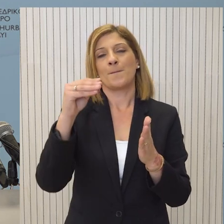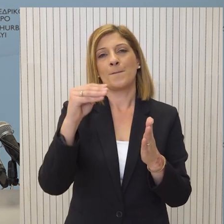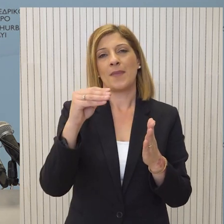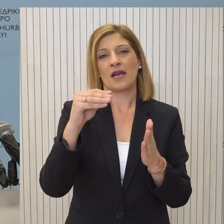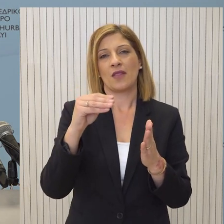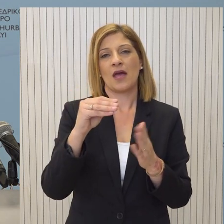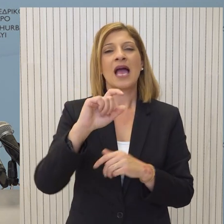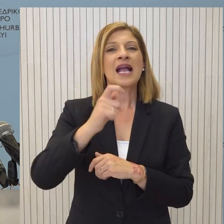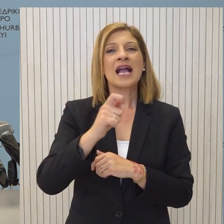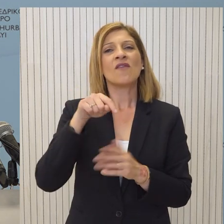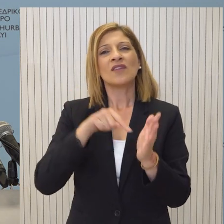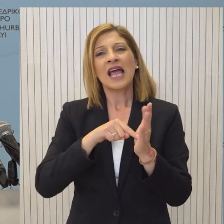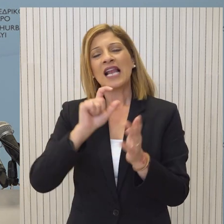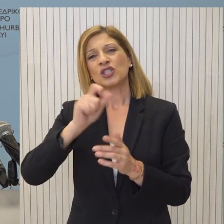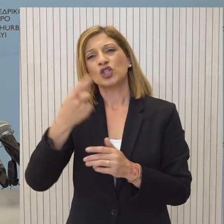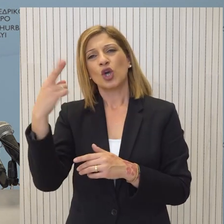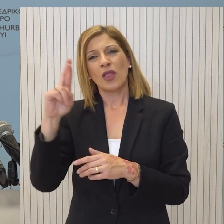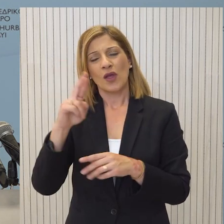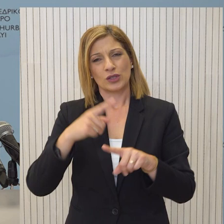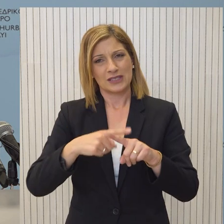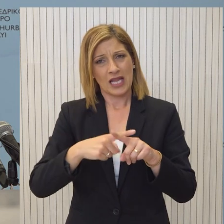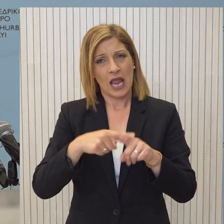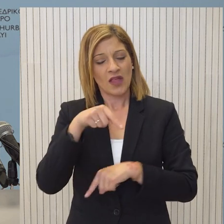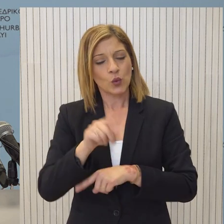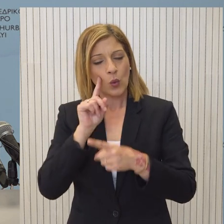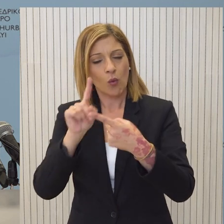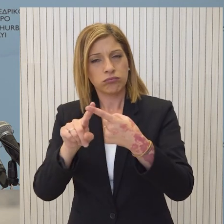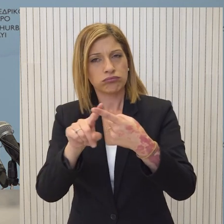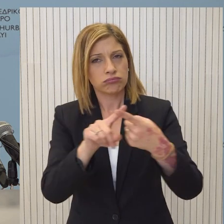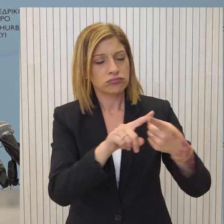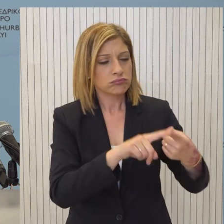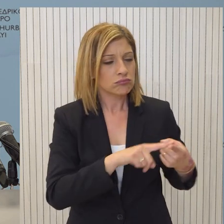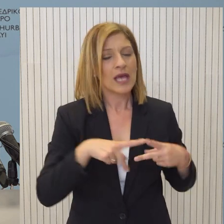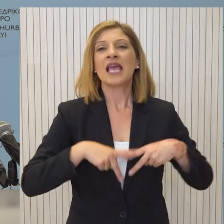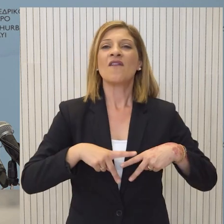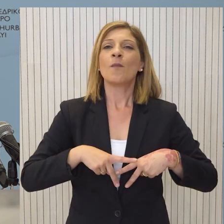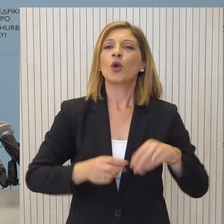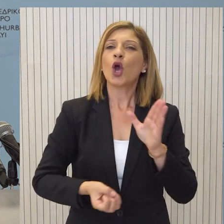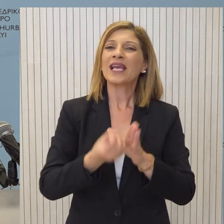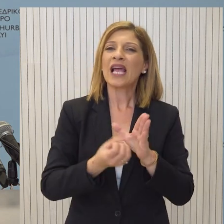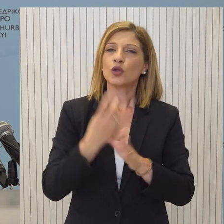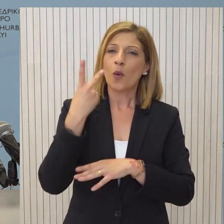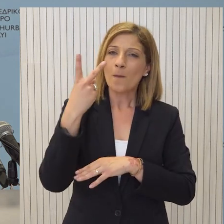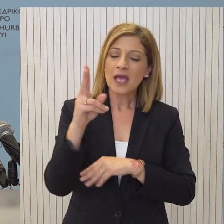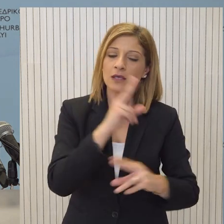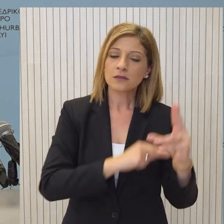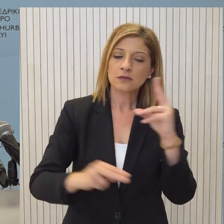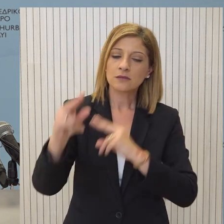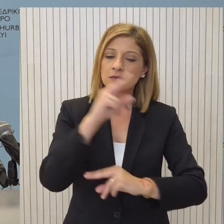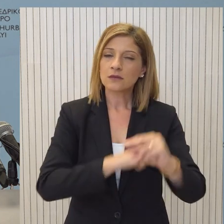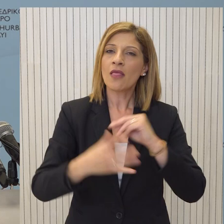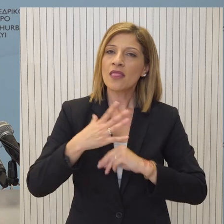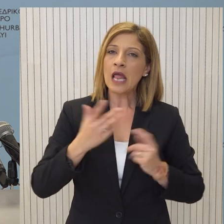του gaf.gr. Σήμερα πραγματοποιούνται τεχνικές συναντήσεις στο Υφυπουργείο Καινοτομίας και Ψηφιακής Πολιτικής προς υλοποίηση